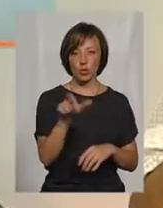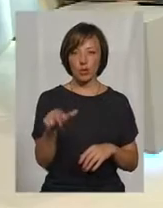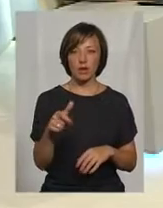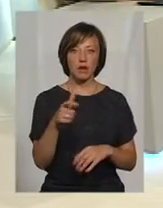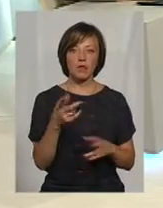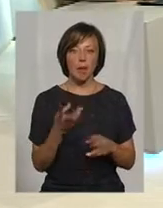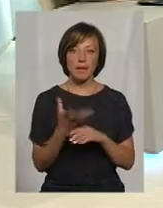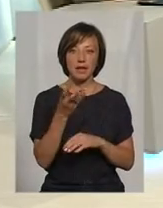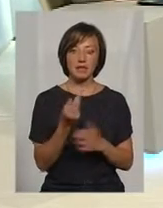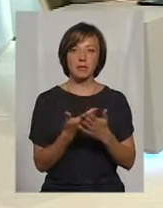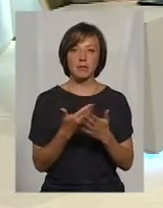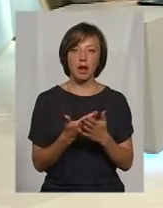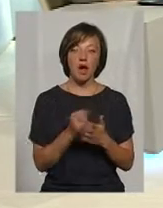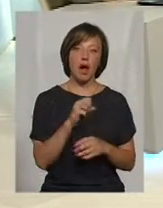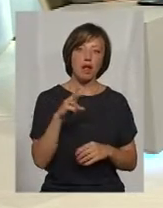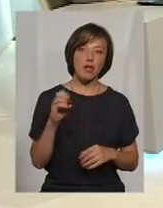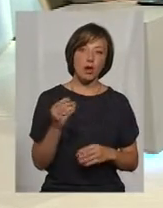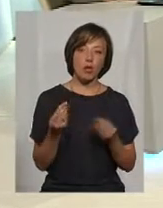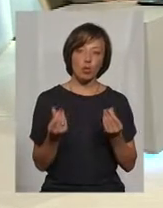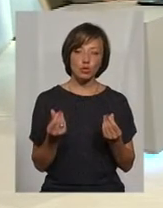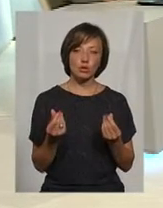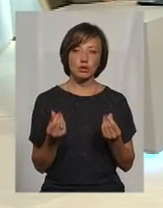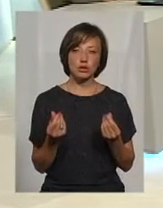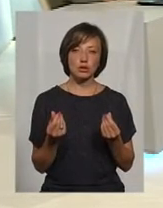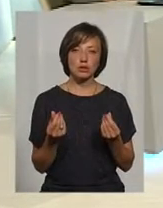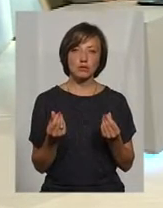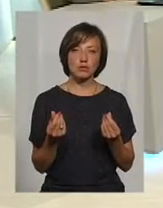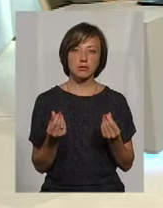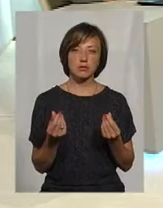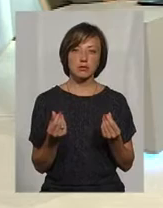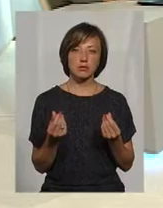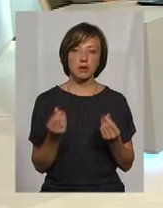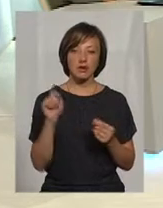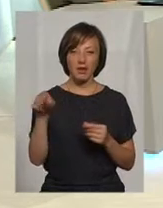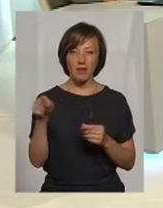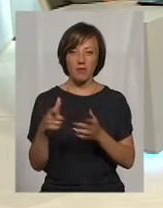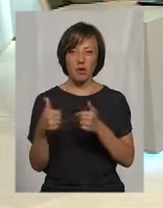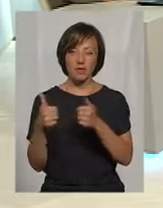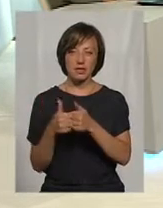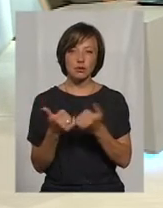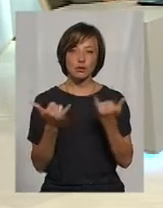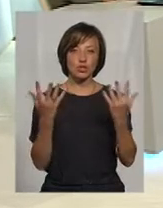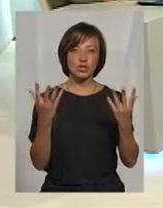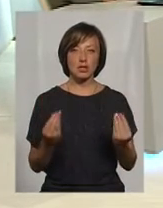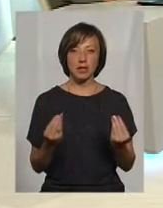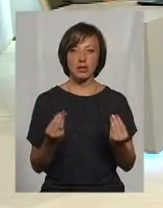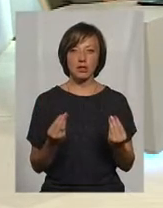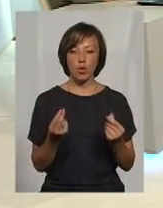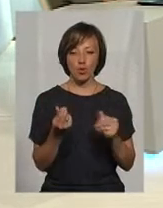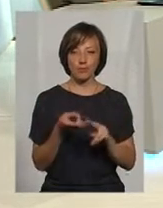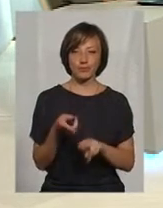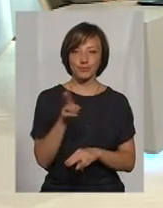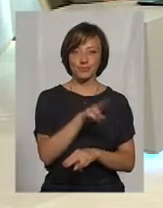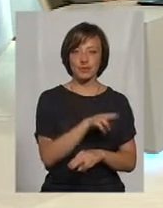скажімо так, не платили, не оплачували, але ці кошти у них були на рахунках в організаціях, то на сьогоднішній день вони монетизуються.